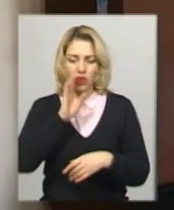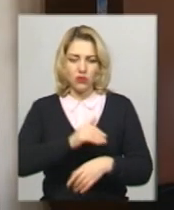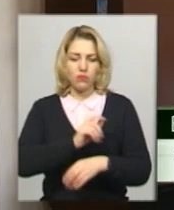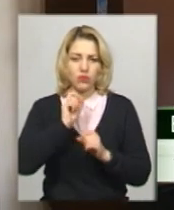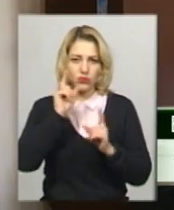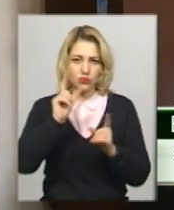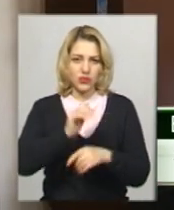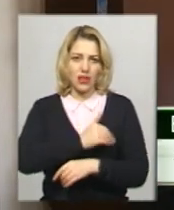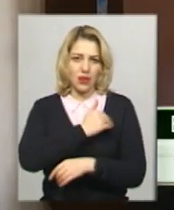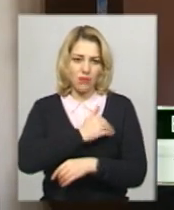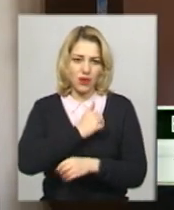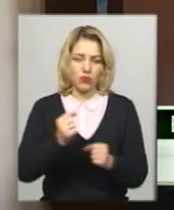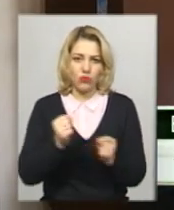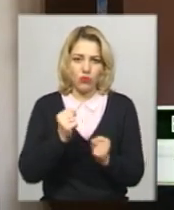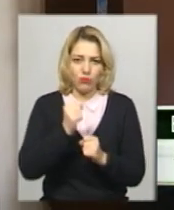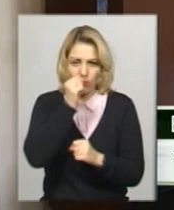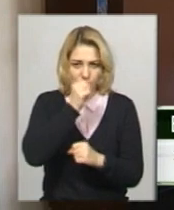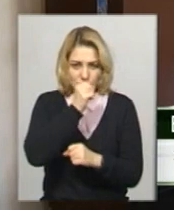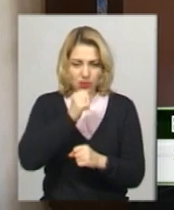температура морозило,